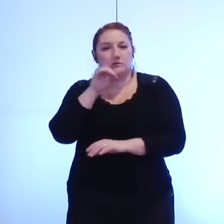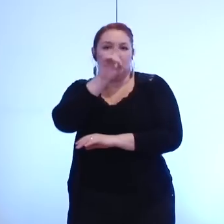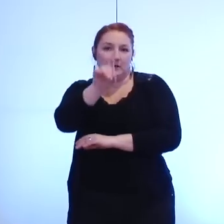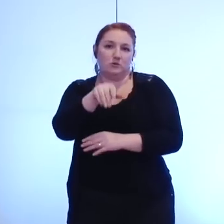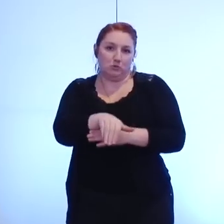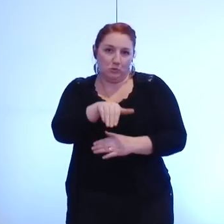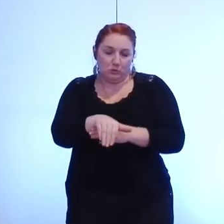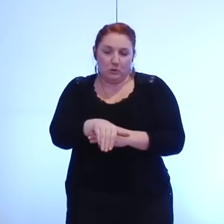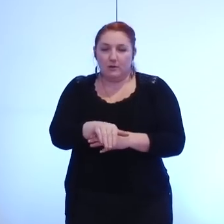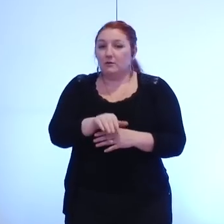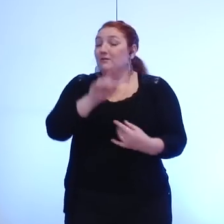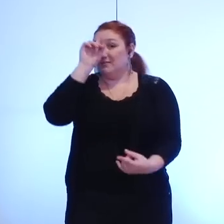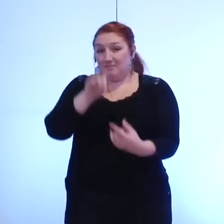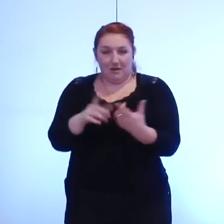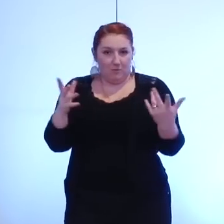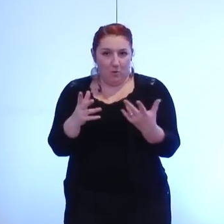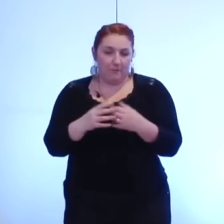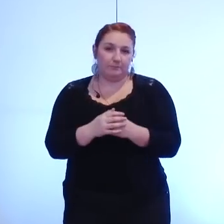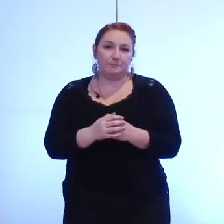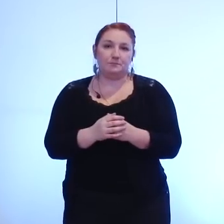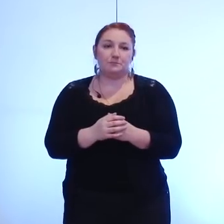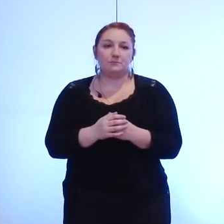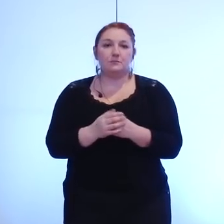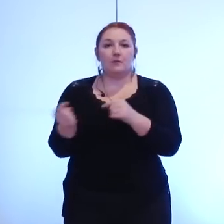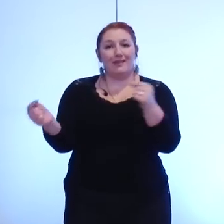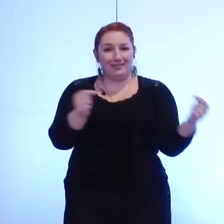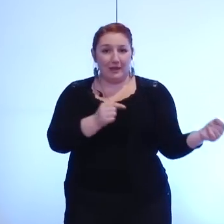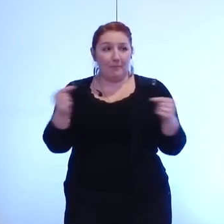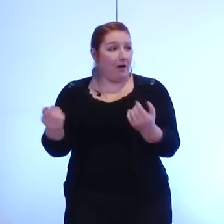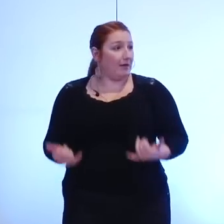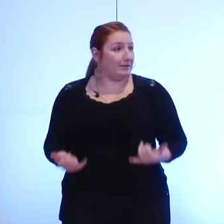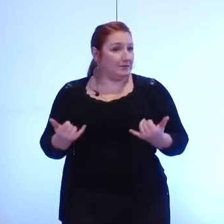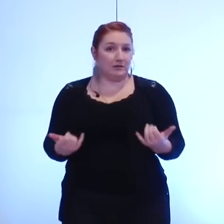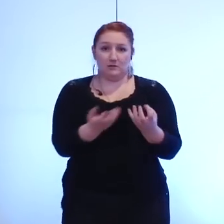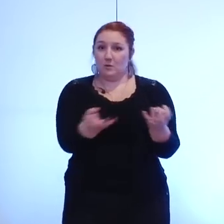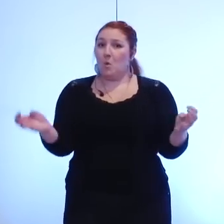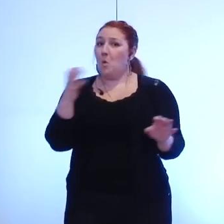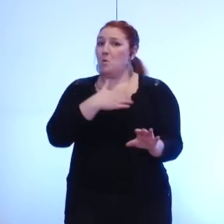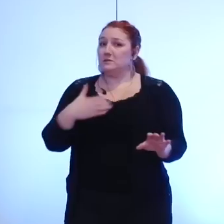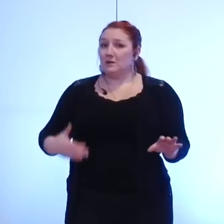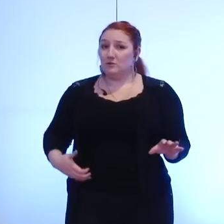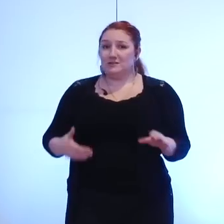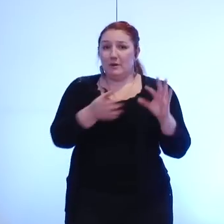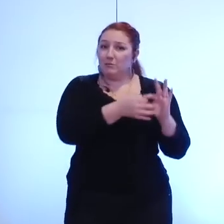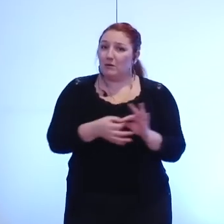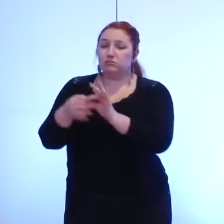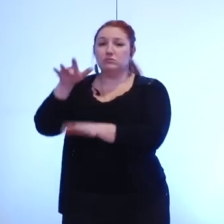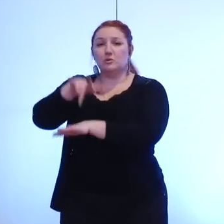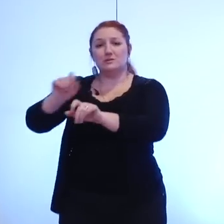concerne plus particulièrement la retransmission de nos débats en Conseil municipal par le biais du site de la Ville.